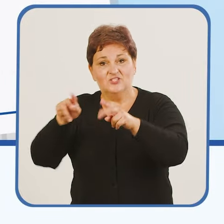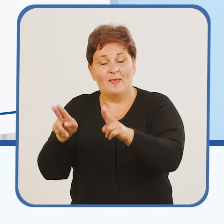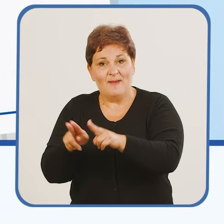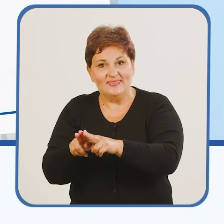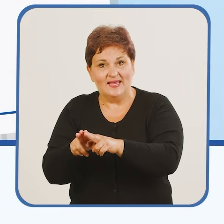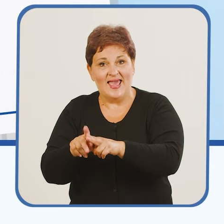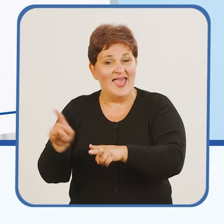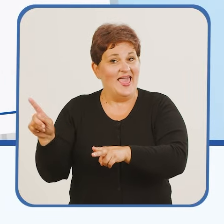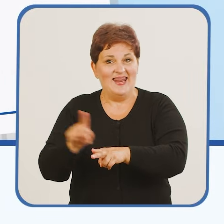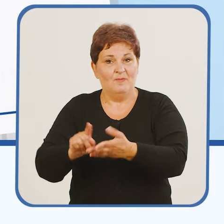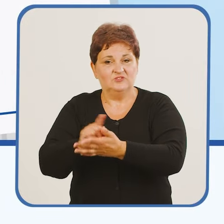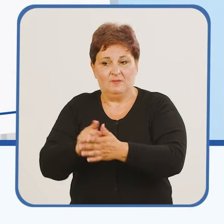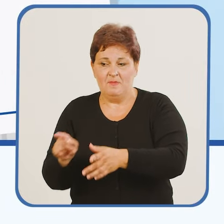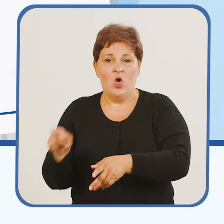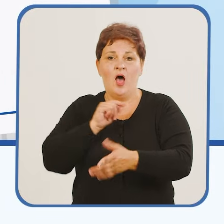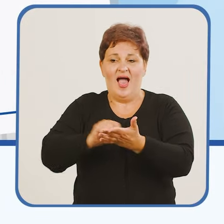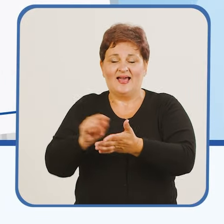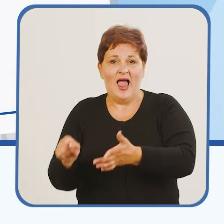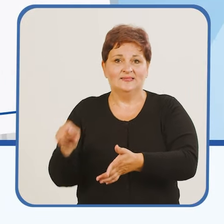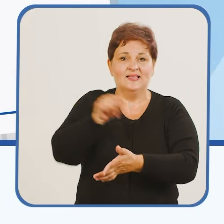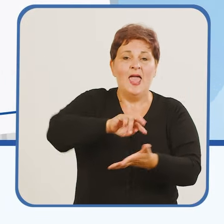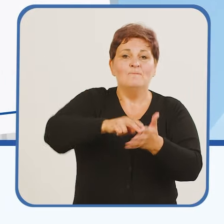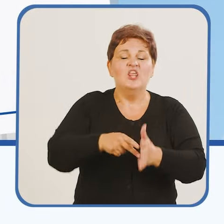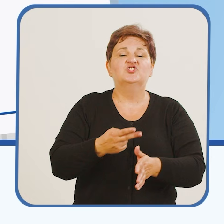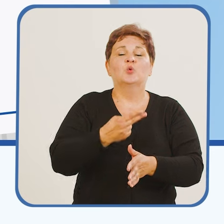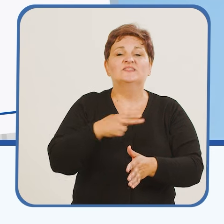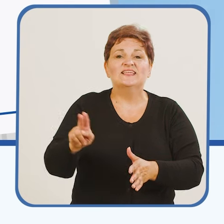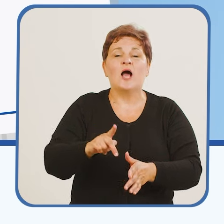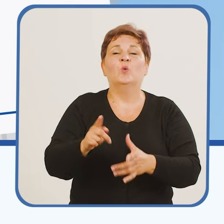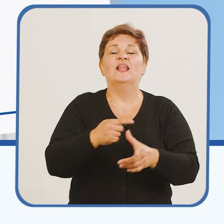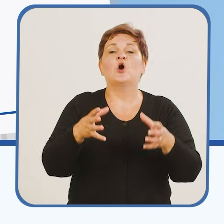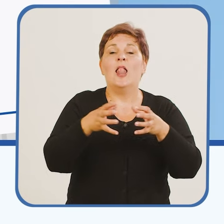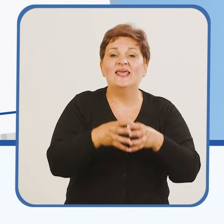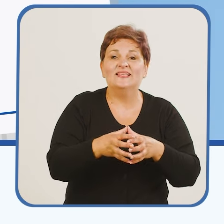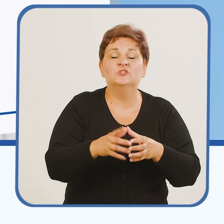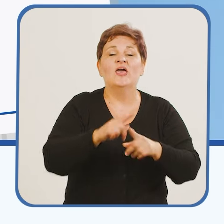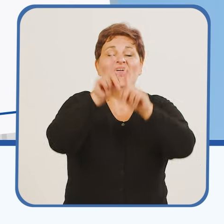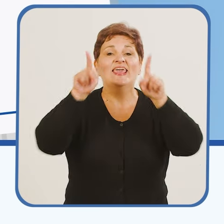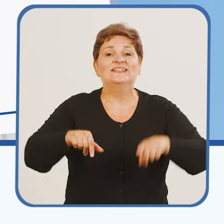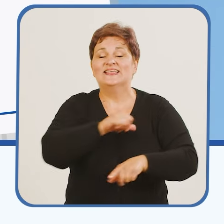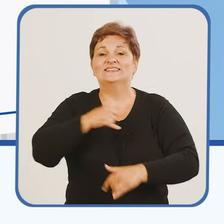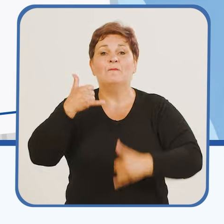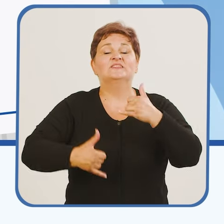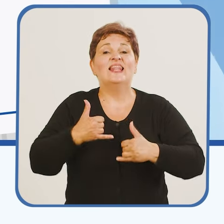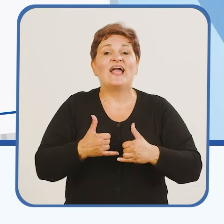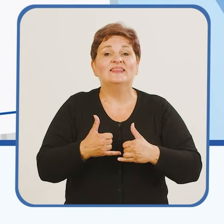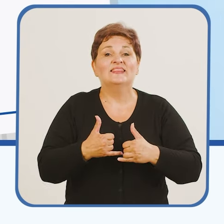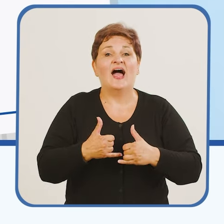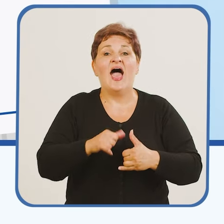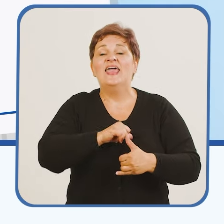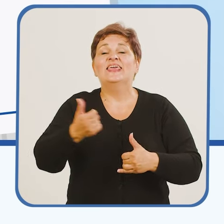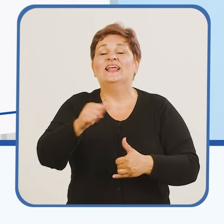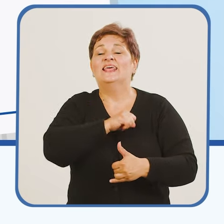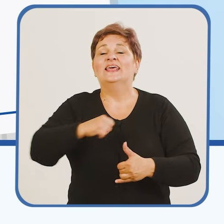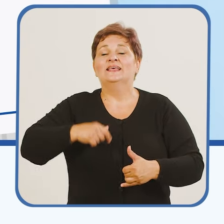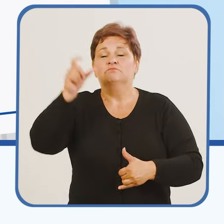nacionalnih manjina, ne možete glasovati ujedno i za političku stranku ili koaliciju, ili listu neovisnih kandidata